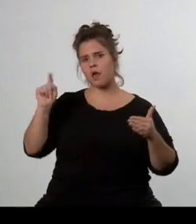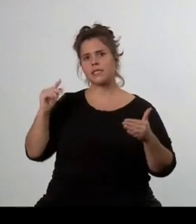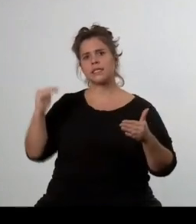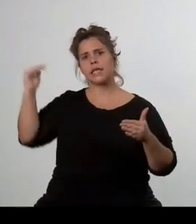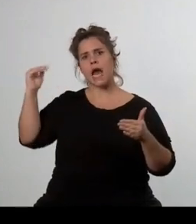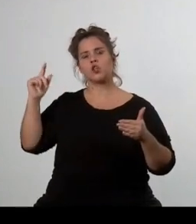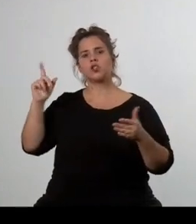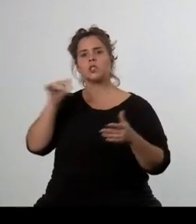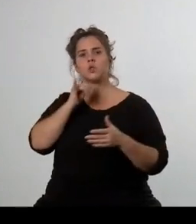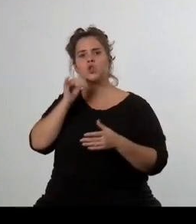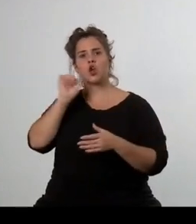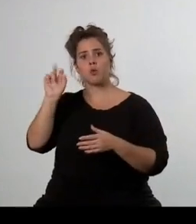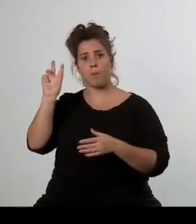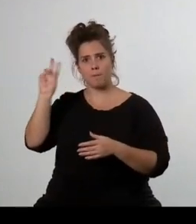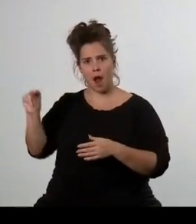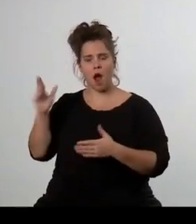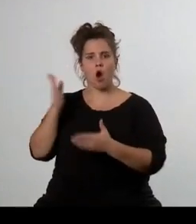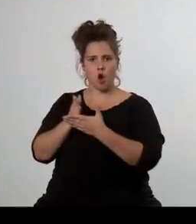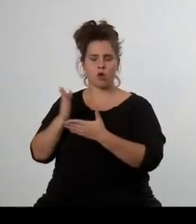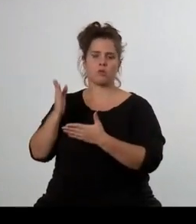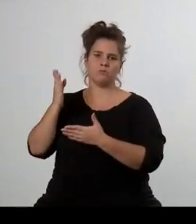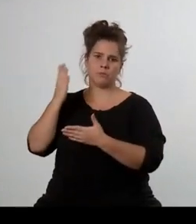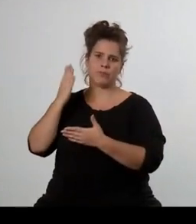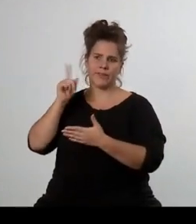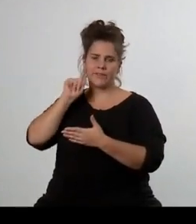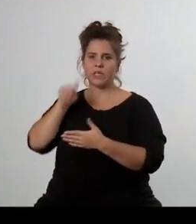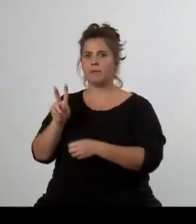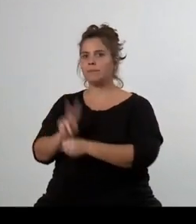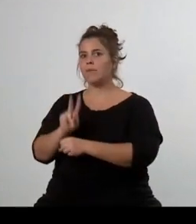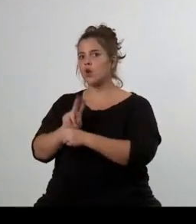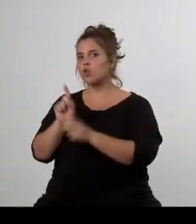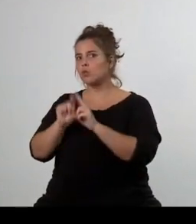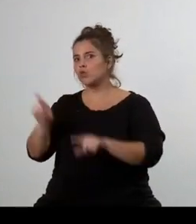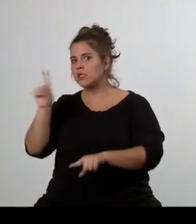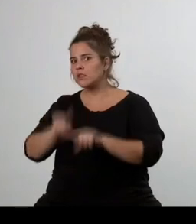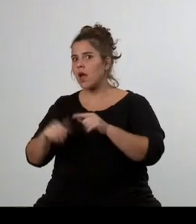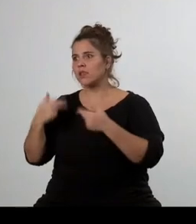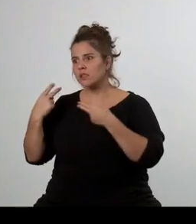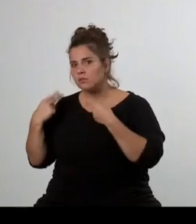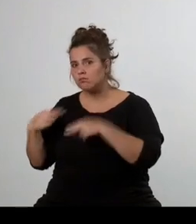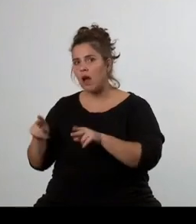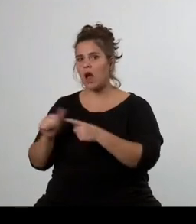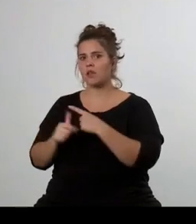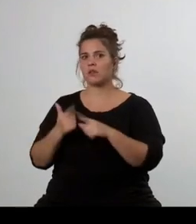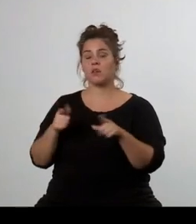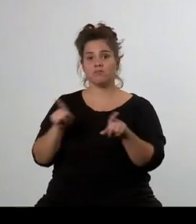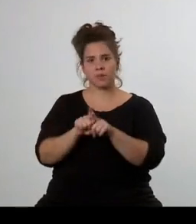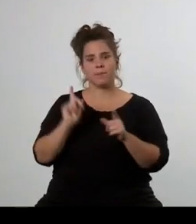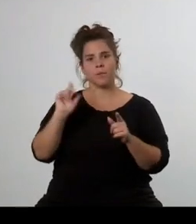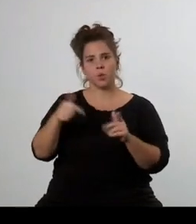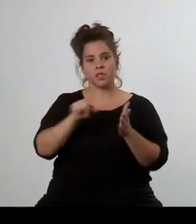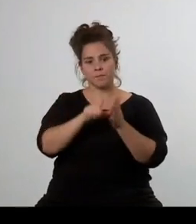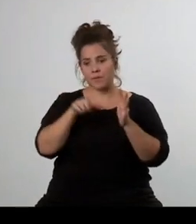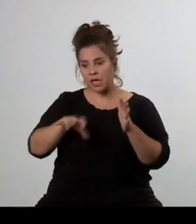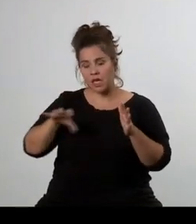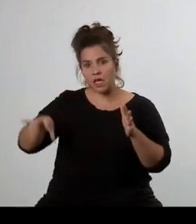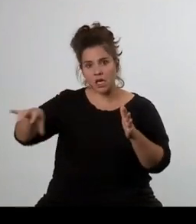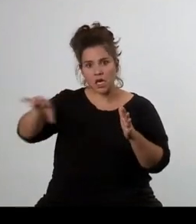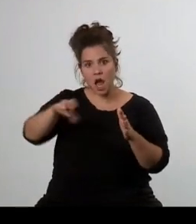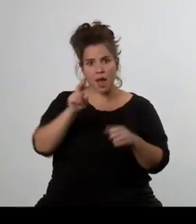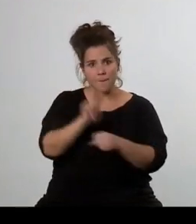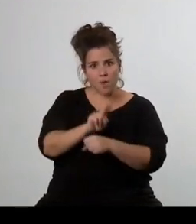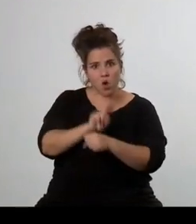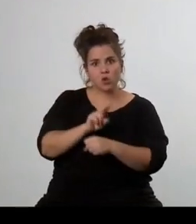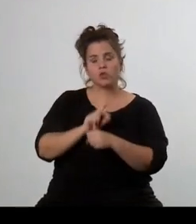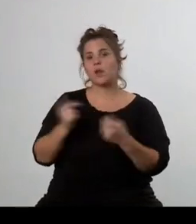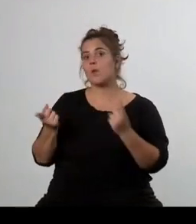třeba i politickou práci, nejen ve vysoké politice, ve sněmovní, ve vládě, ale v regionech, ve městech, jako není potřeba tolik